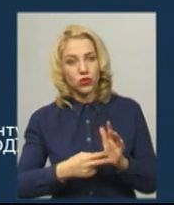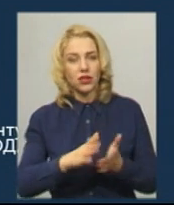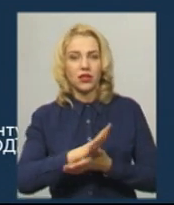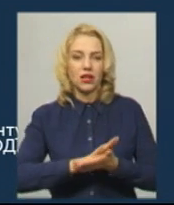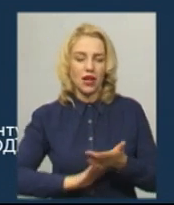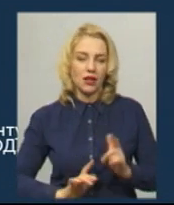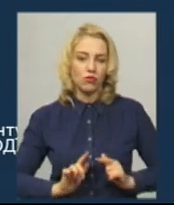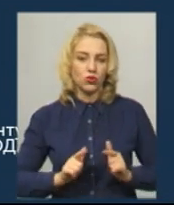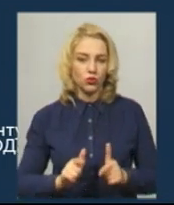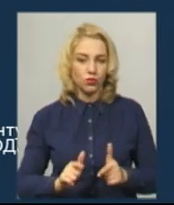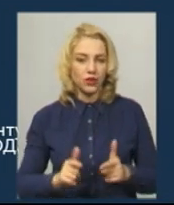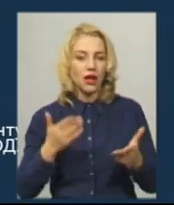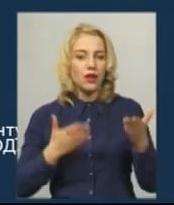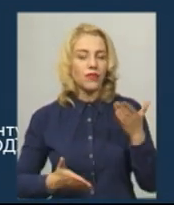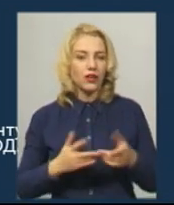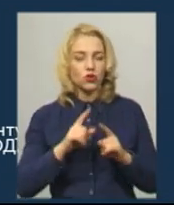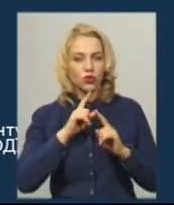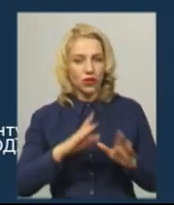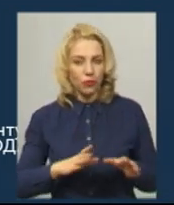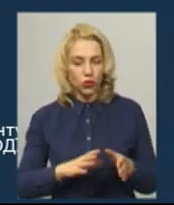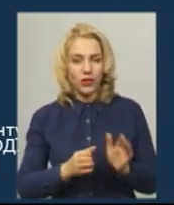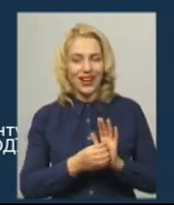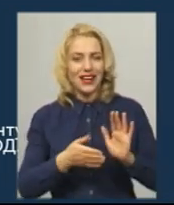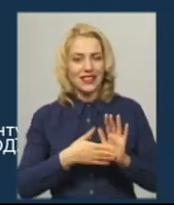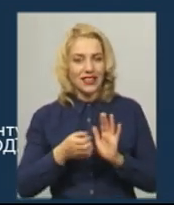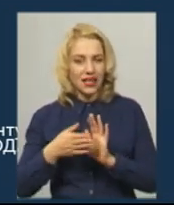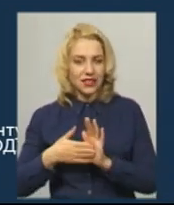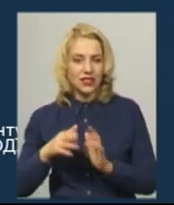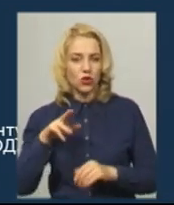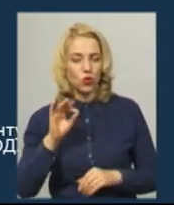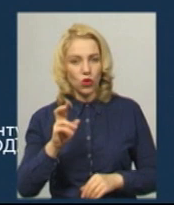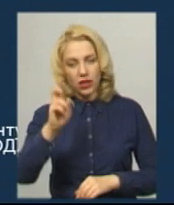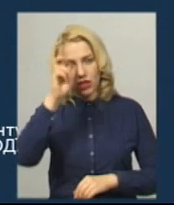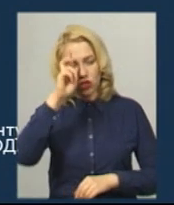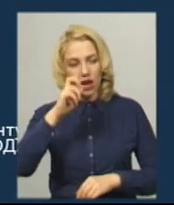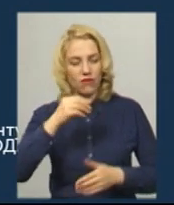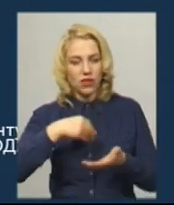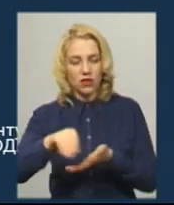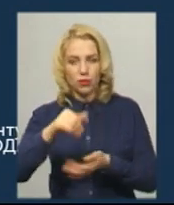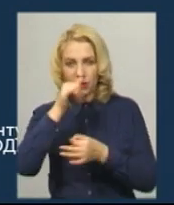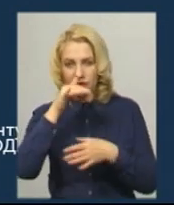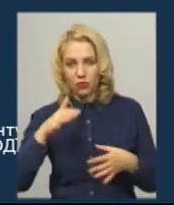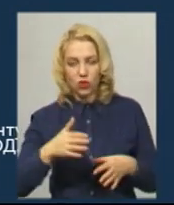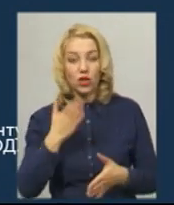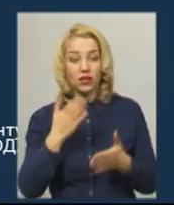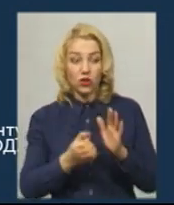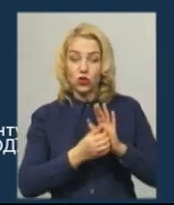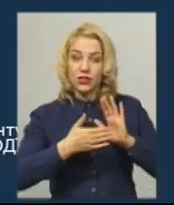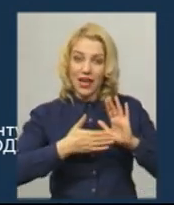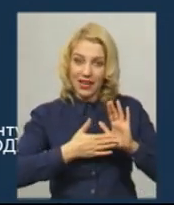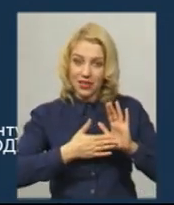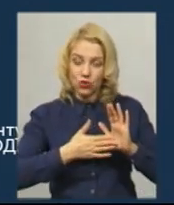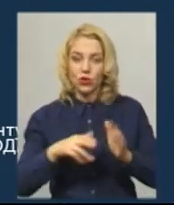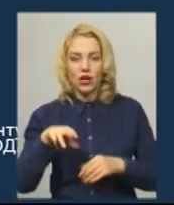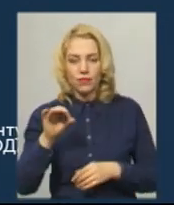поступлення? Якщо не буде реєстрації, то закупляти держава Україна не зможе. Якщо зареєструє, то оці